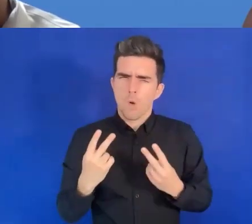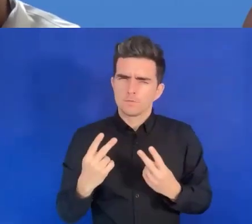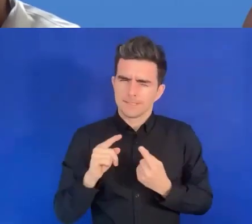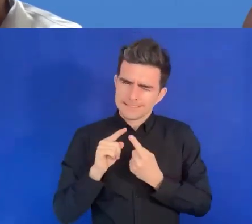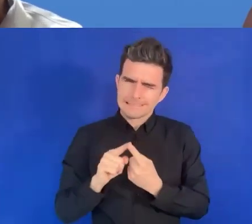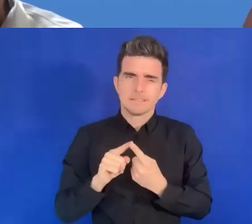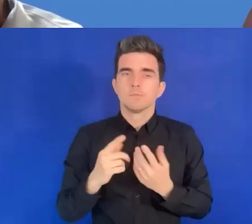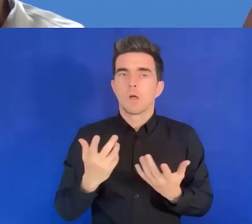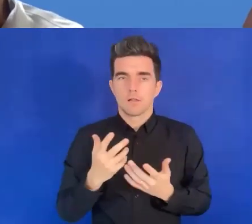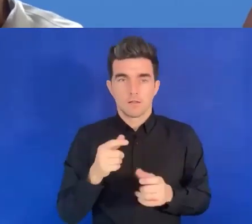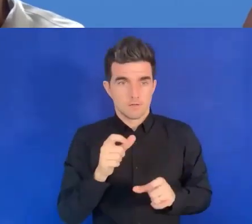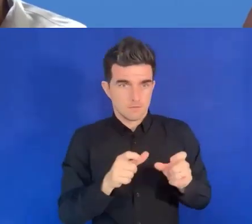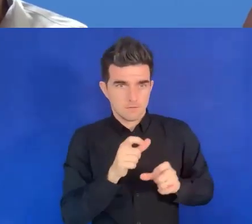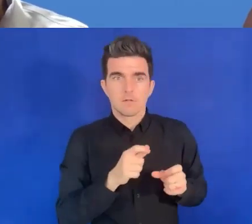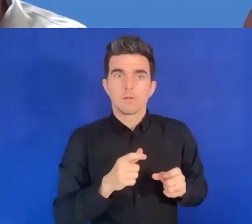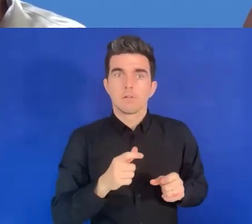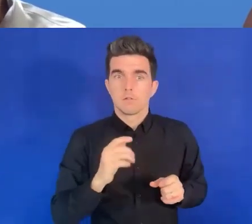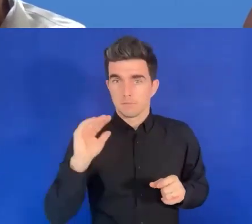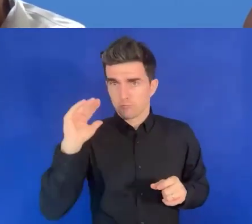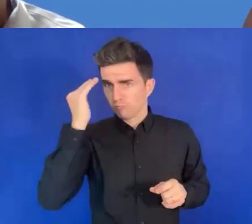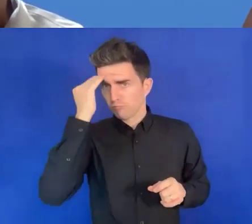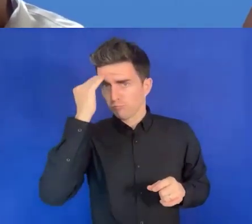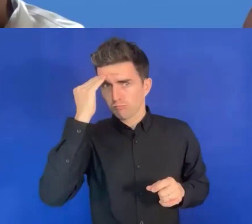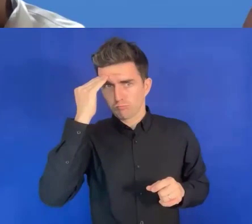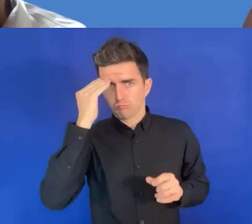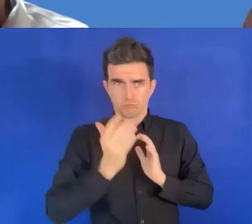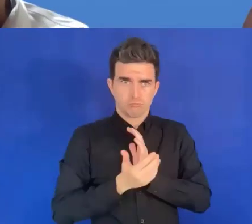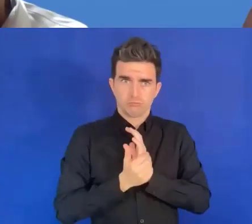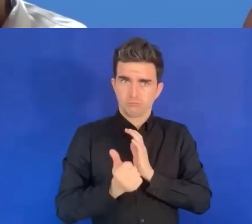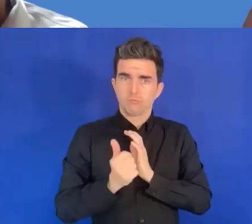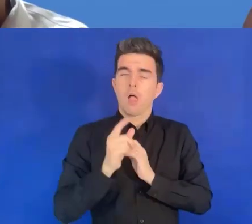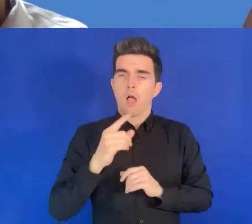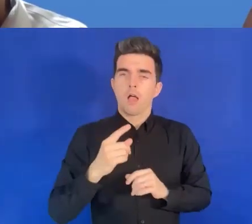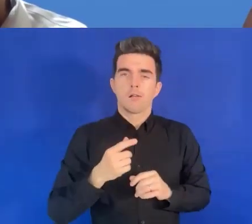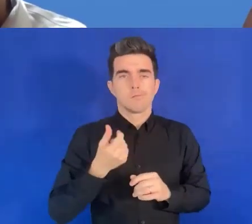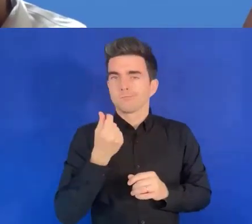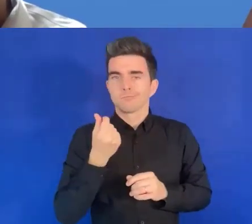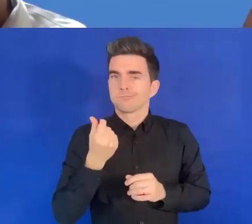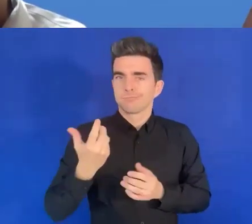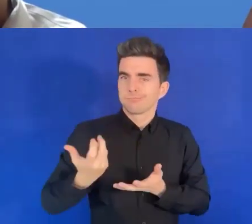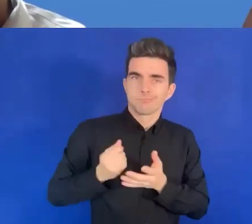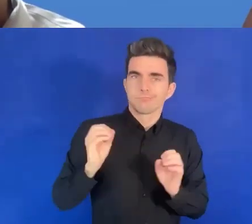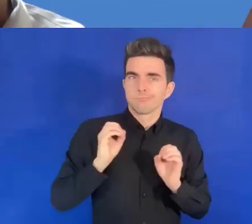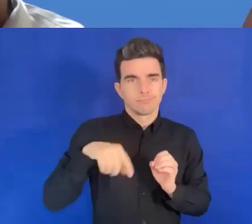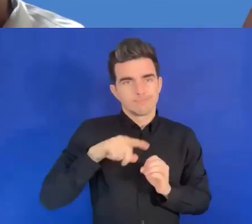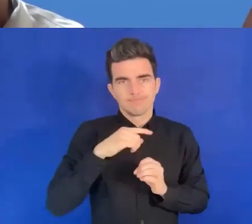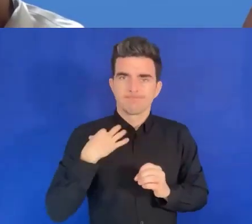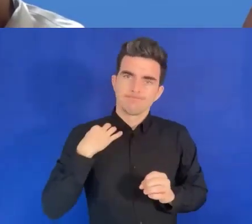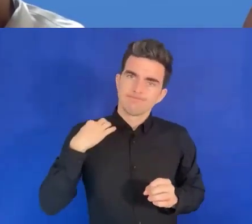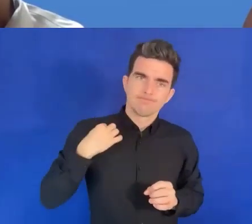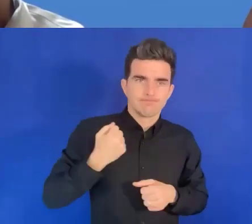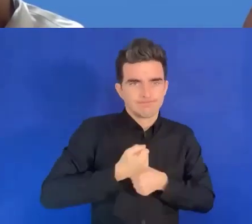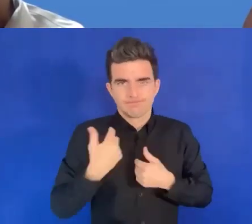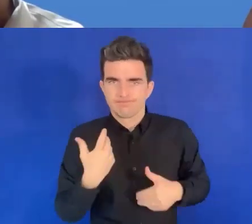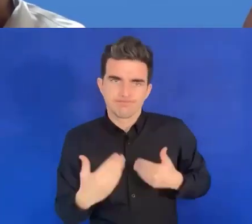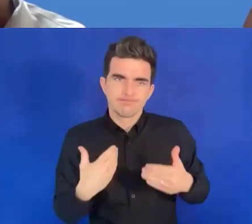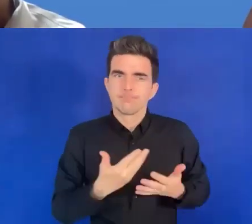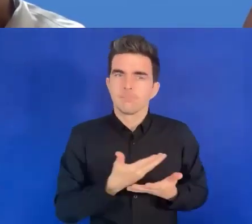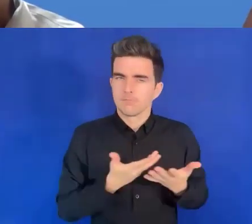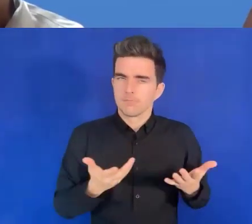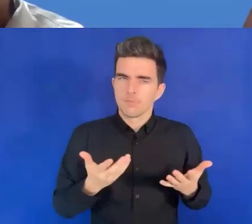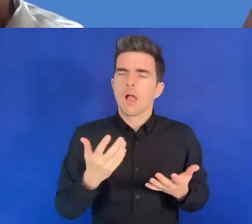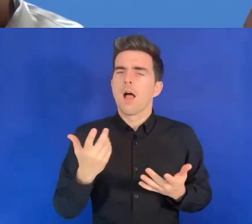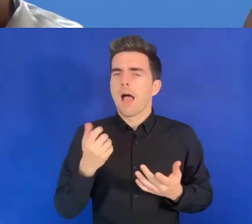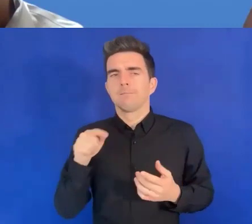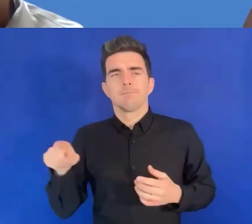volontaire. Les entreprises dans le secteur privé contribuent de façon directe sur